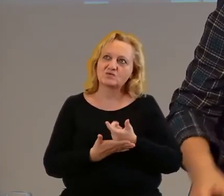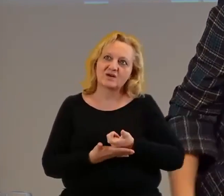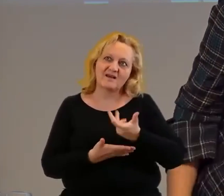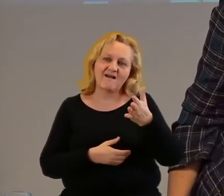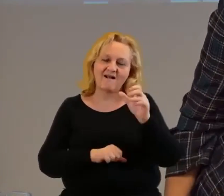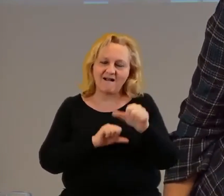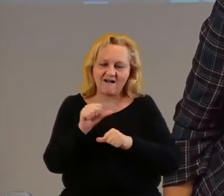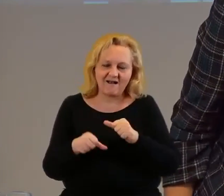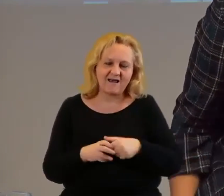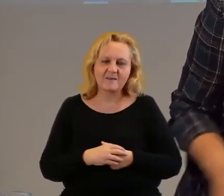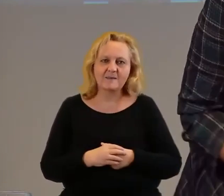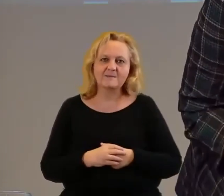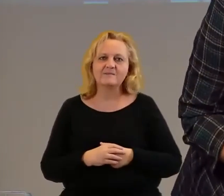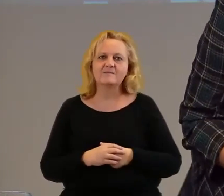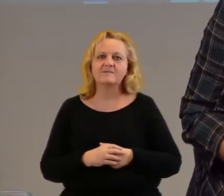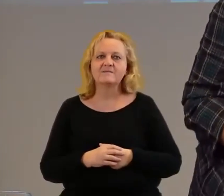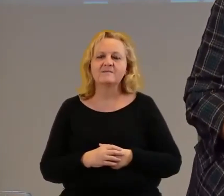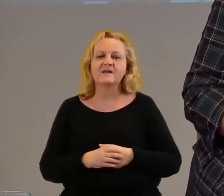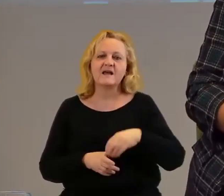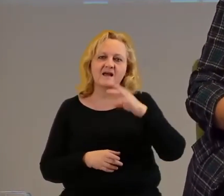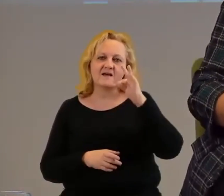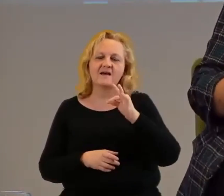i myślę, że FRSO,